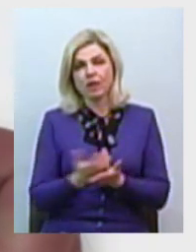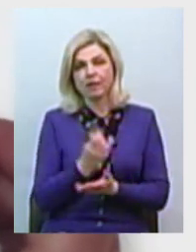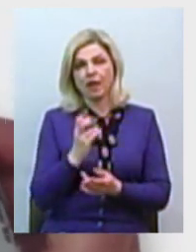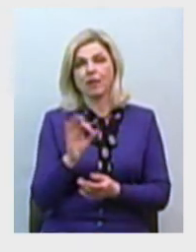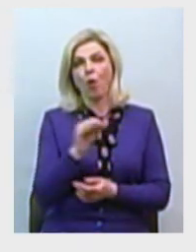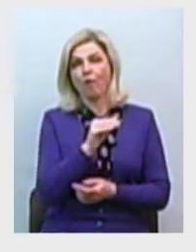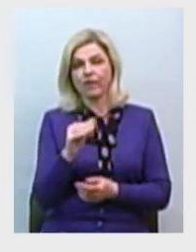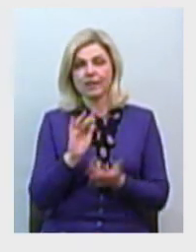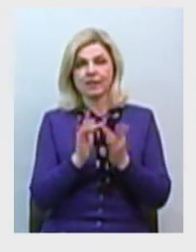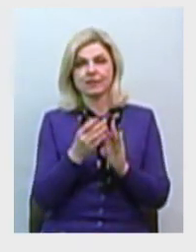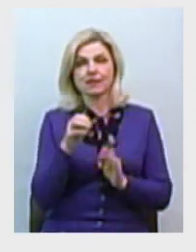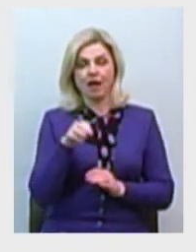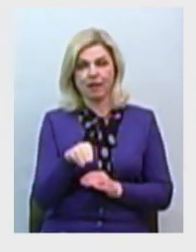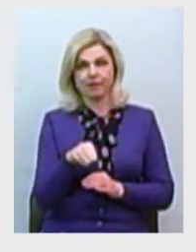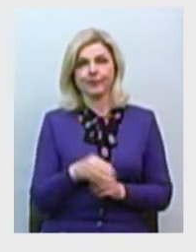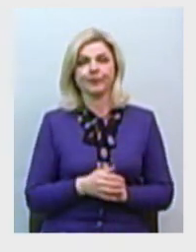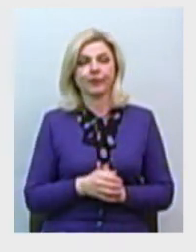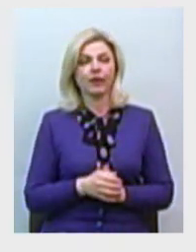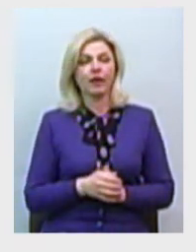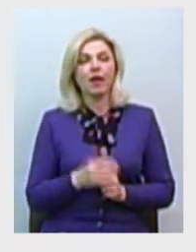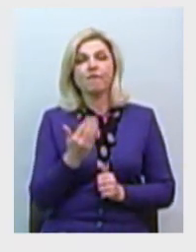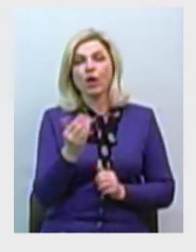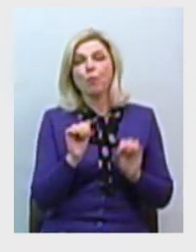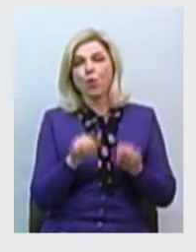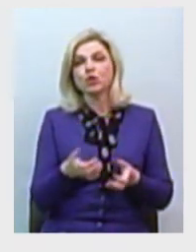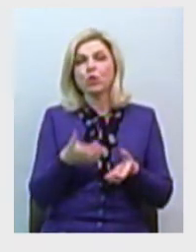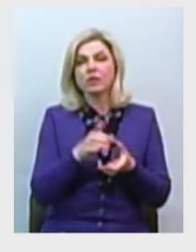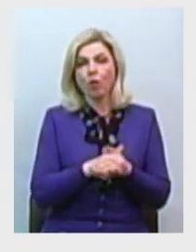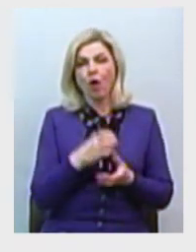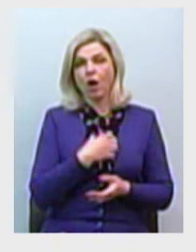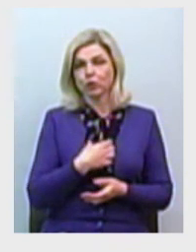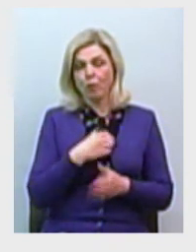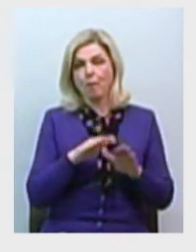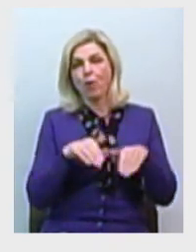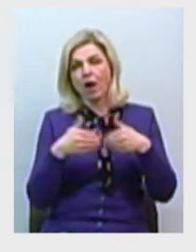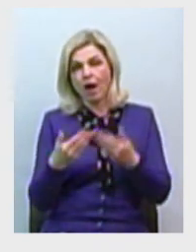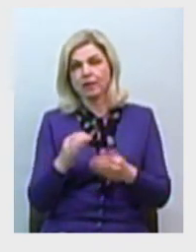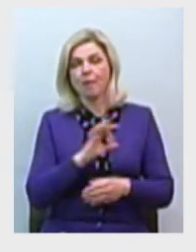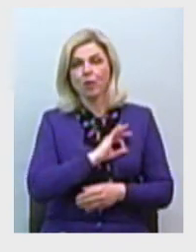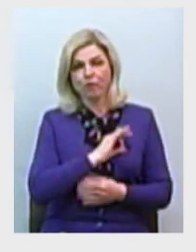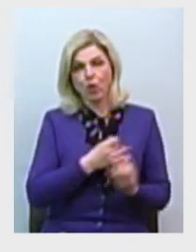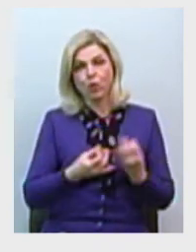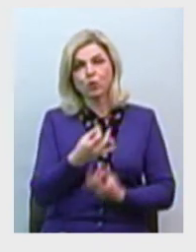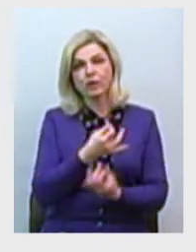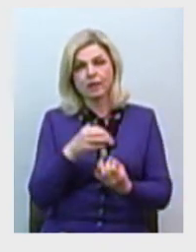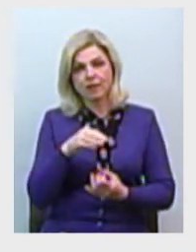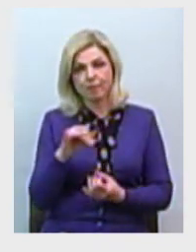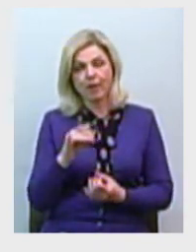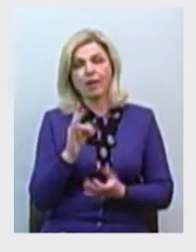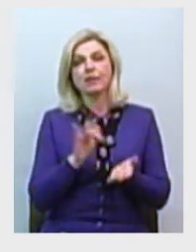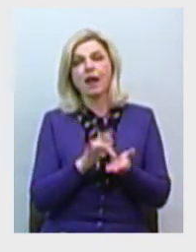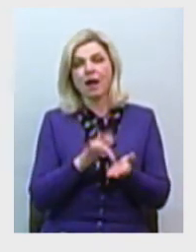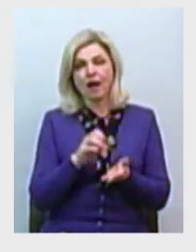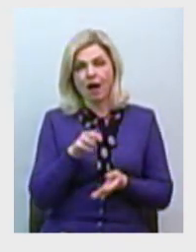сайті системи. Крім цього, ви можете ознайомитись з актуальними порадами та правовими консультаціями на телеграм